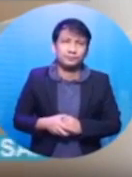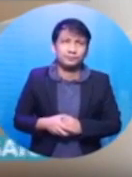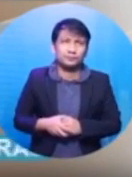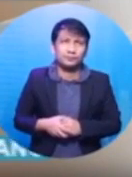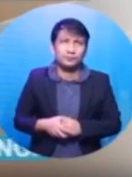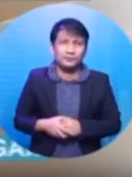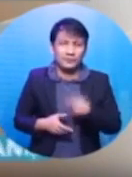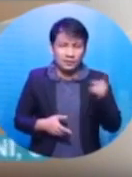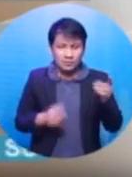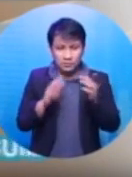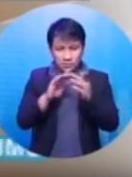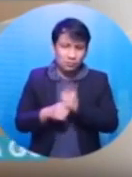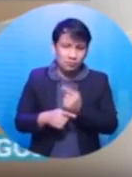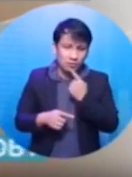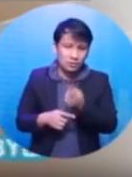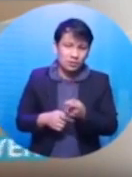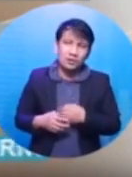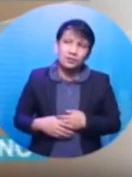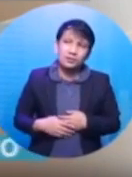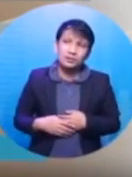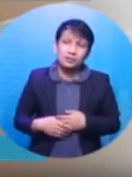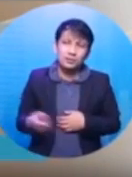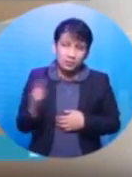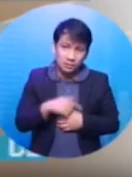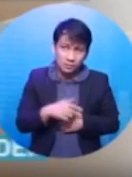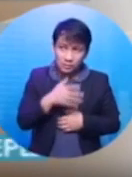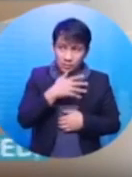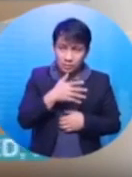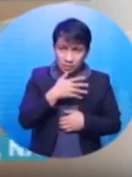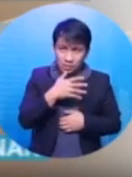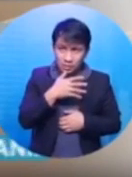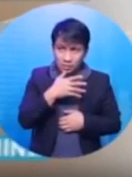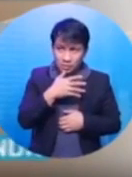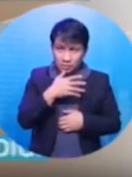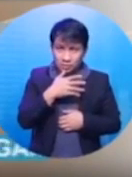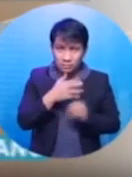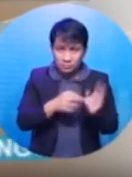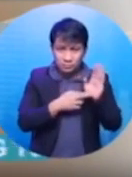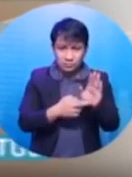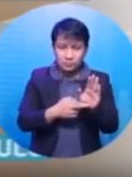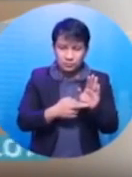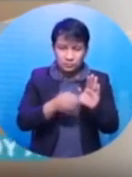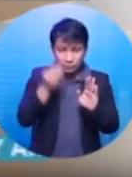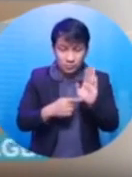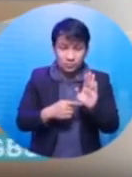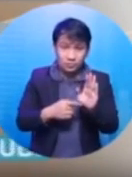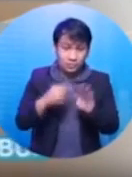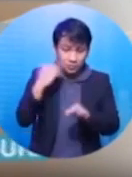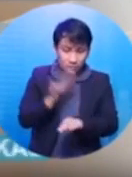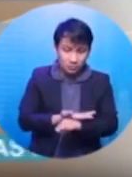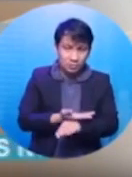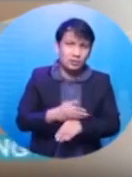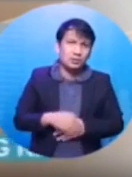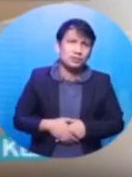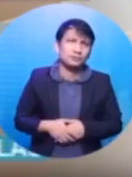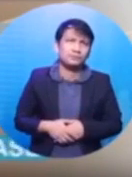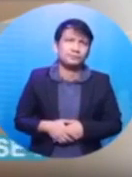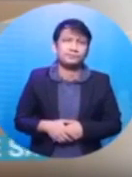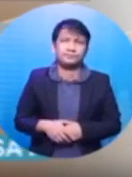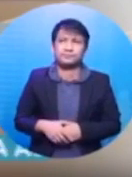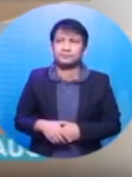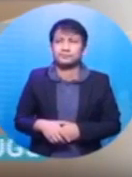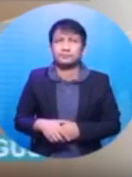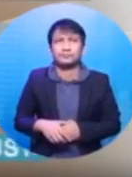po, sabi ng isang netizen, which is good. Ang isang ina ay refleksyon ng anak. Thank you sa netizen na ito.